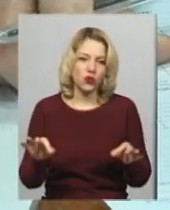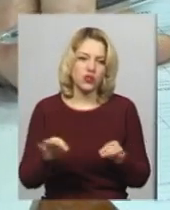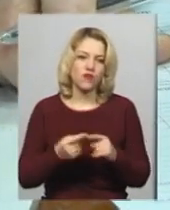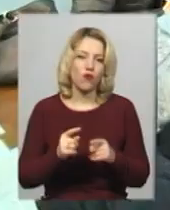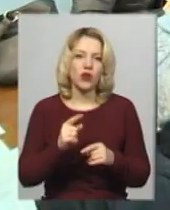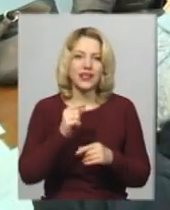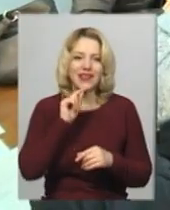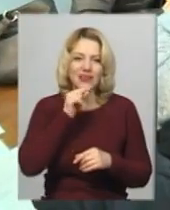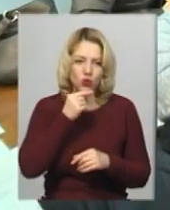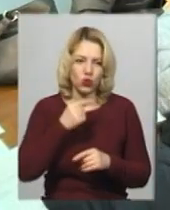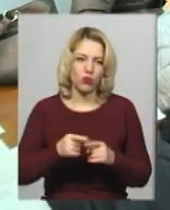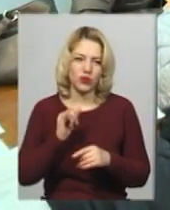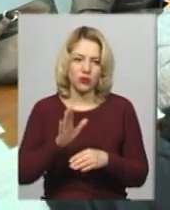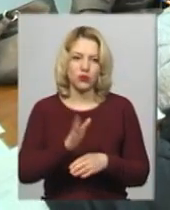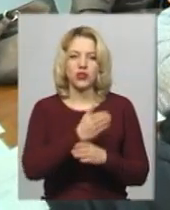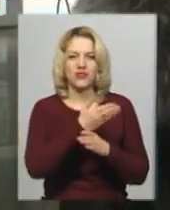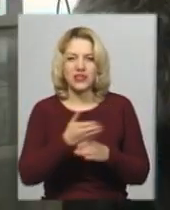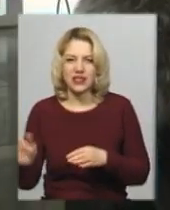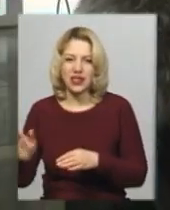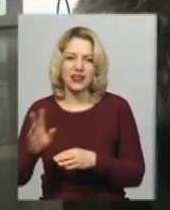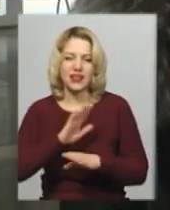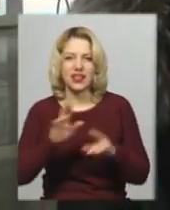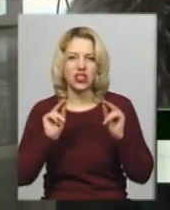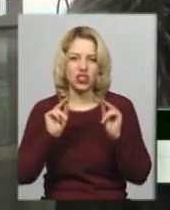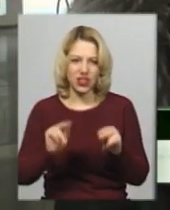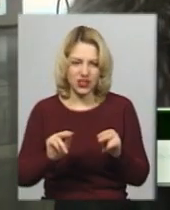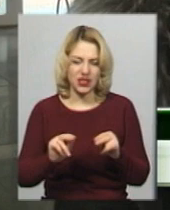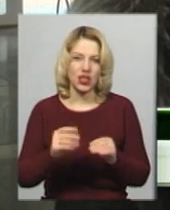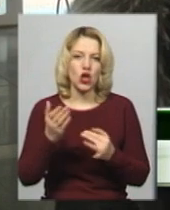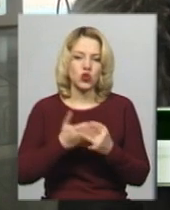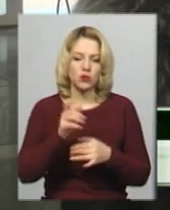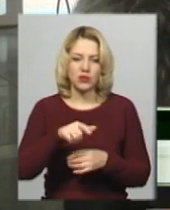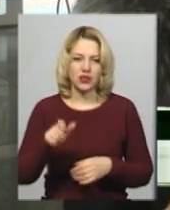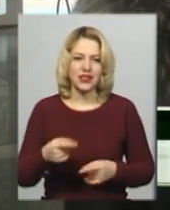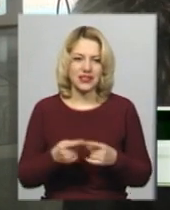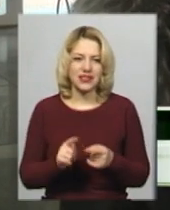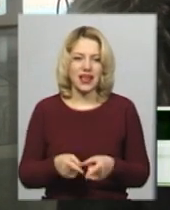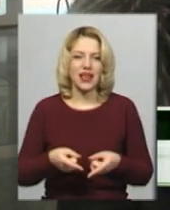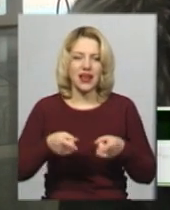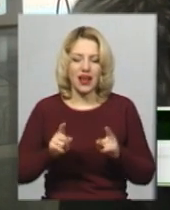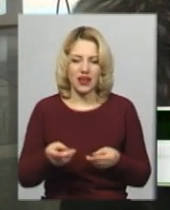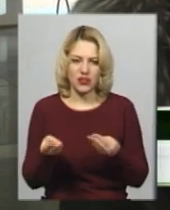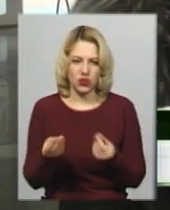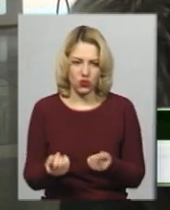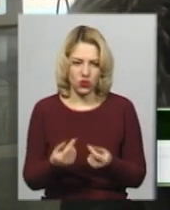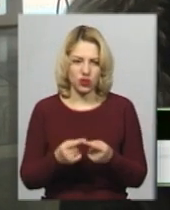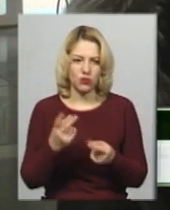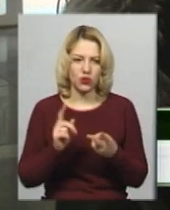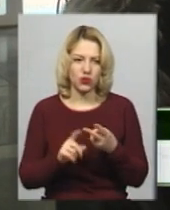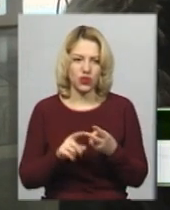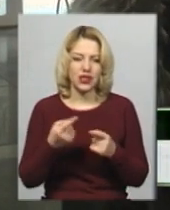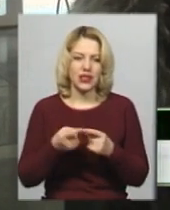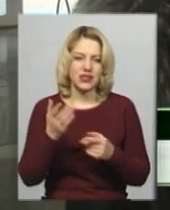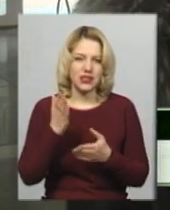-комунальних послуг та відсікатиме нечасних субсидіантів. По-перше, це є реальний грошовий ресурс. По-друге, це те, що я сказала, що